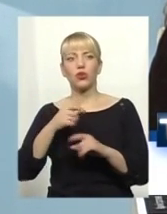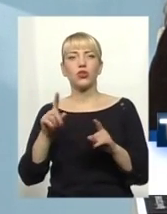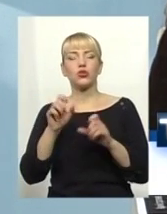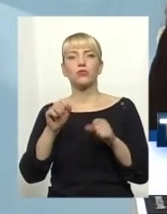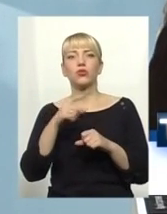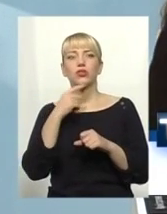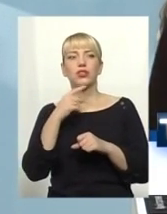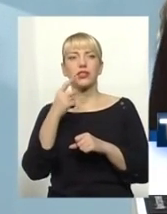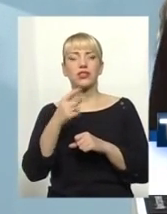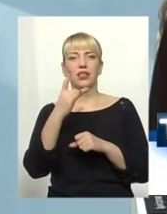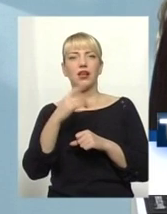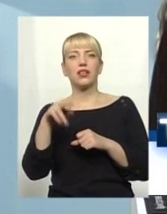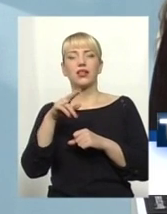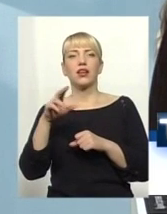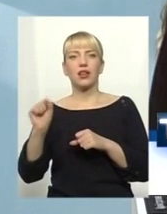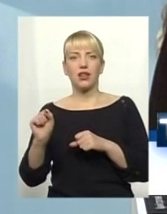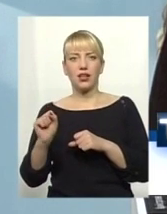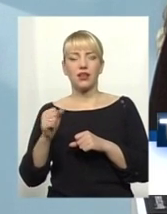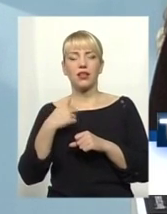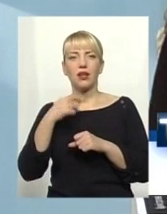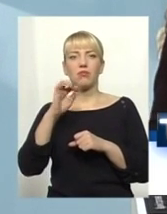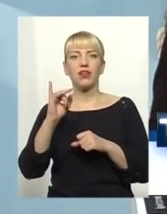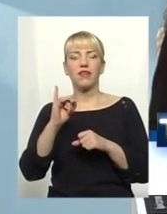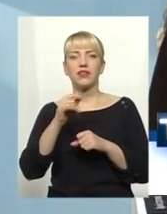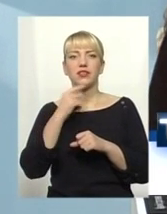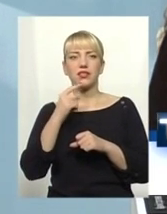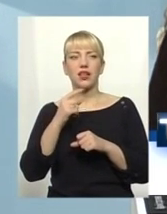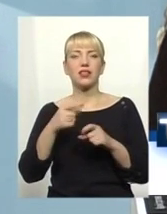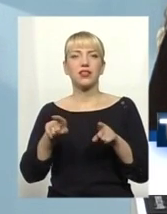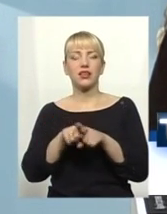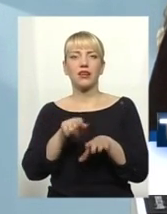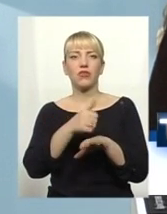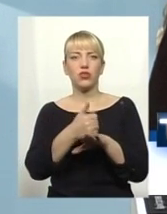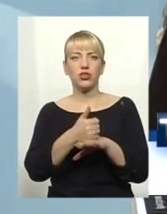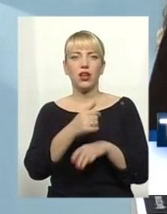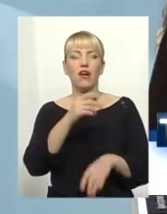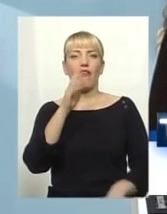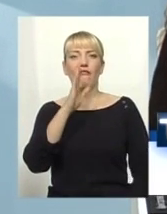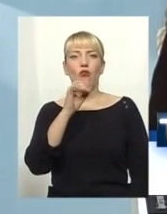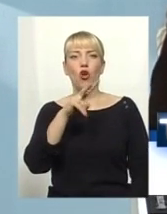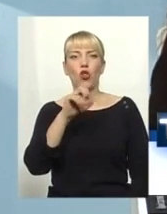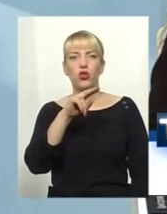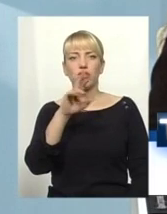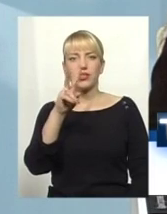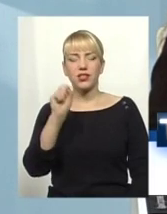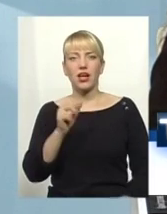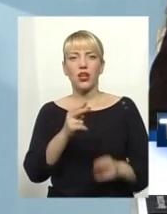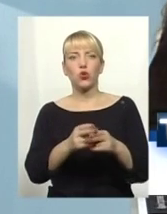це РДА, очільники РДА. Я би виділила таких очільників, як Волочиська РДА, Донаявецька,